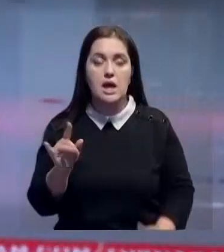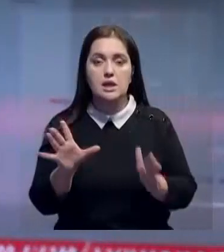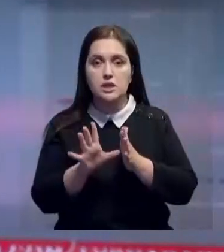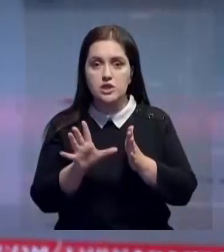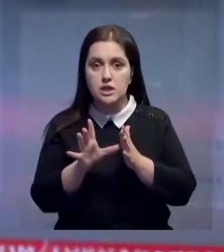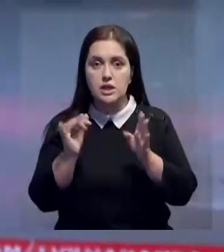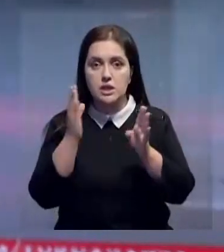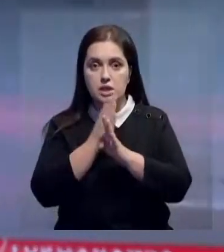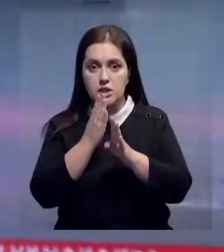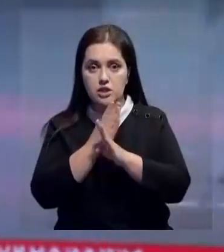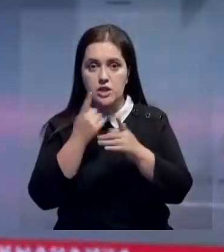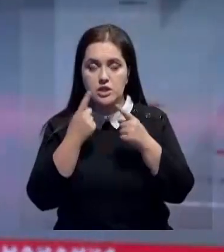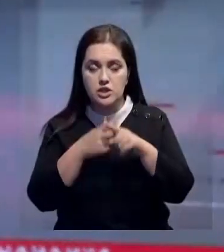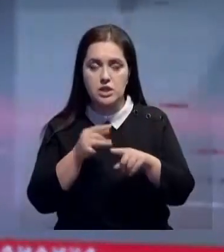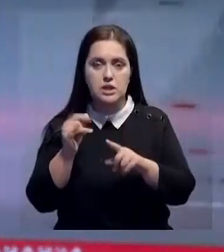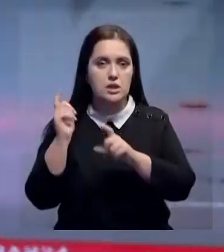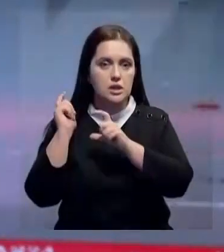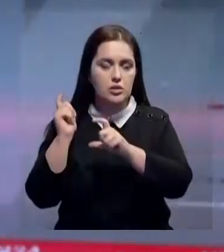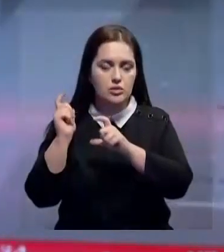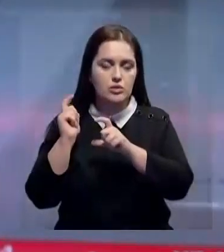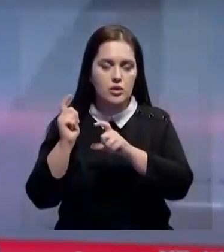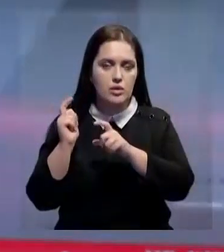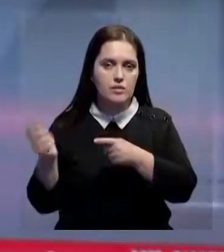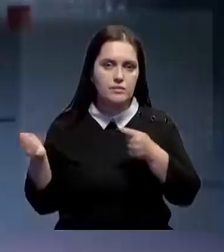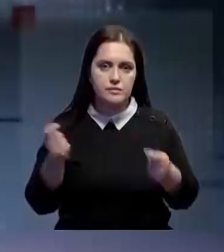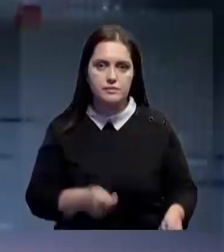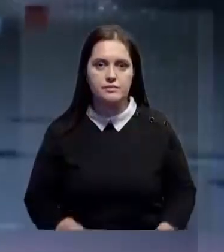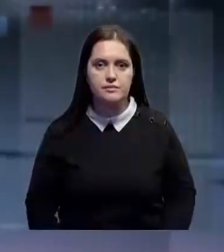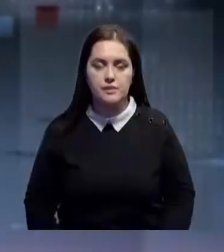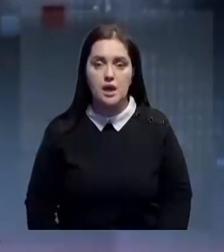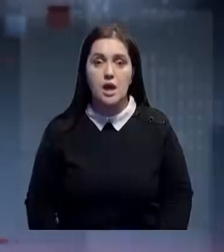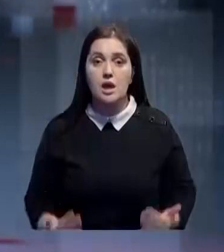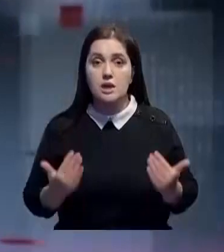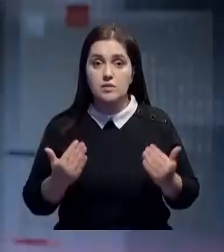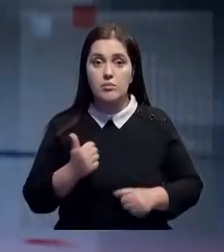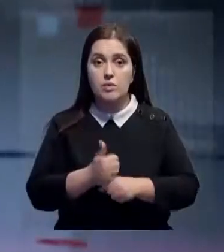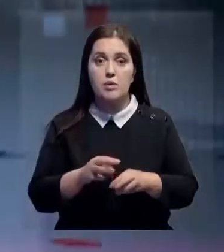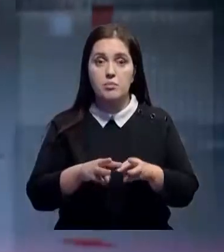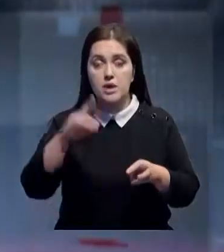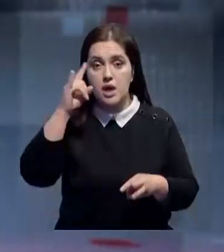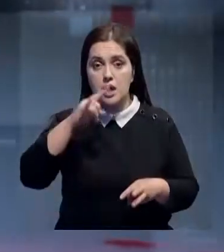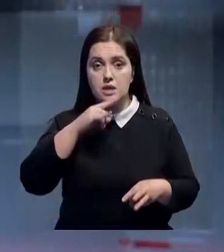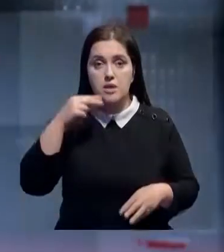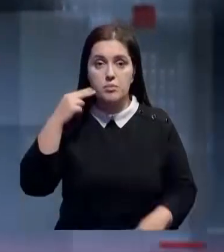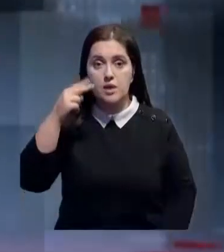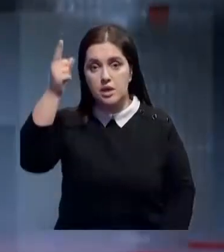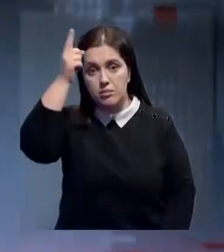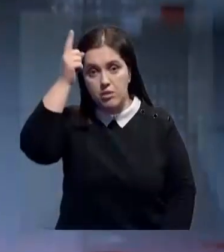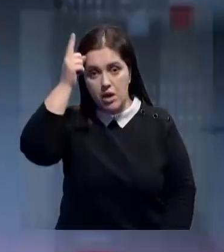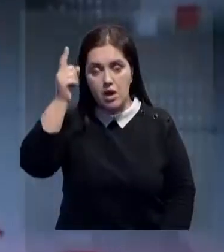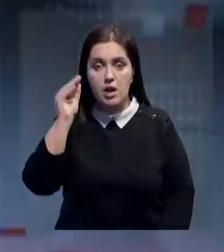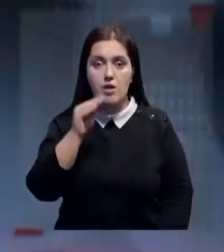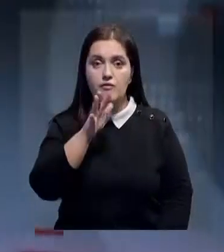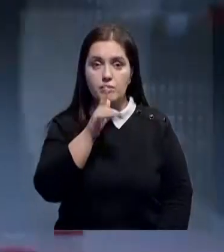энергетический и экологический инжиниринг и логистика. Сегодня премьер-министр Казахстана и федеральный президент Германии